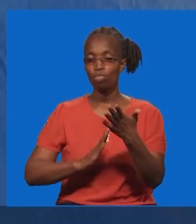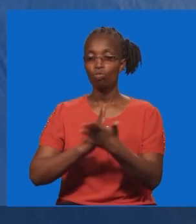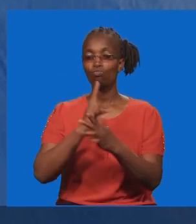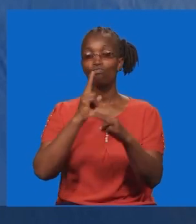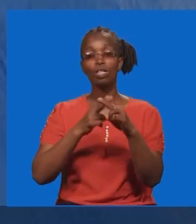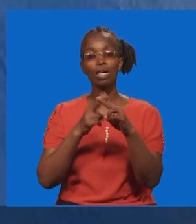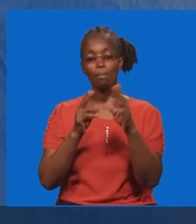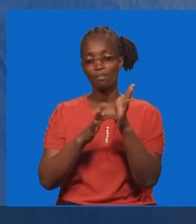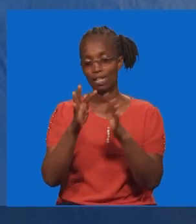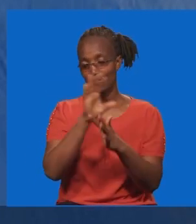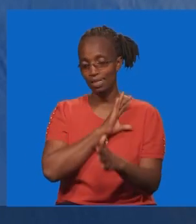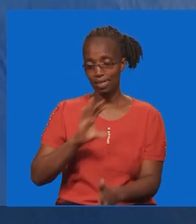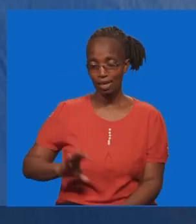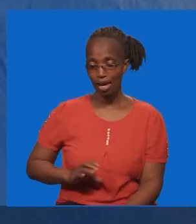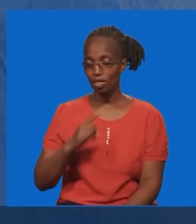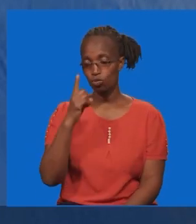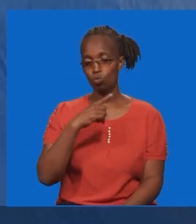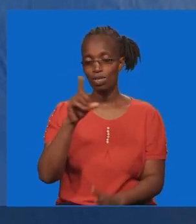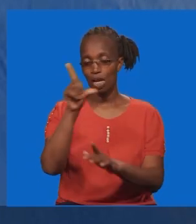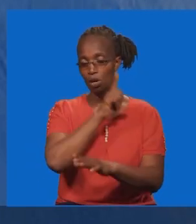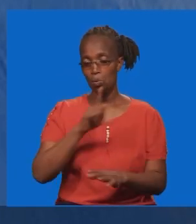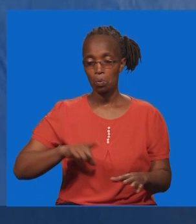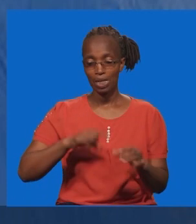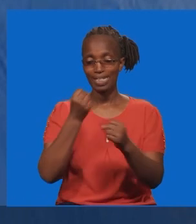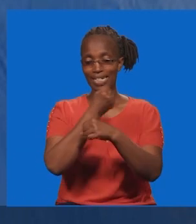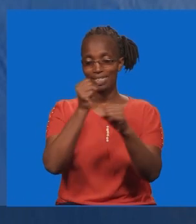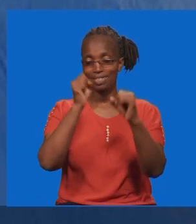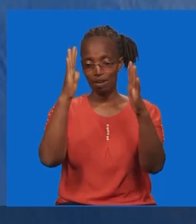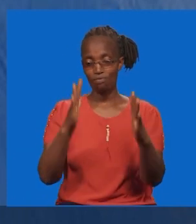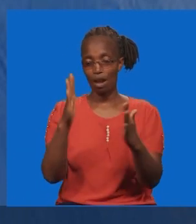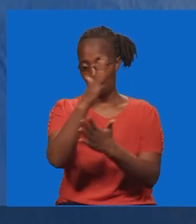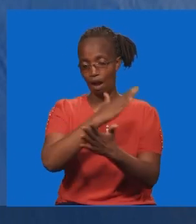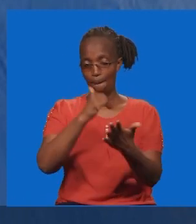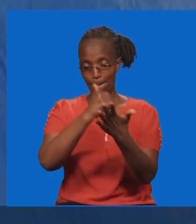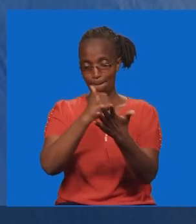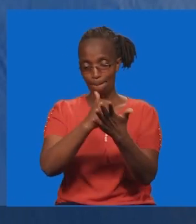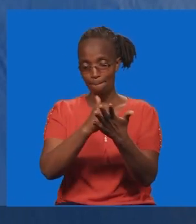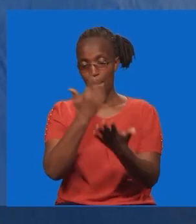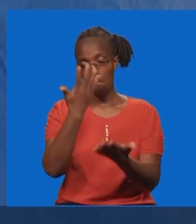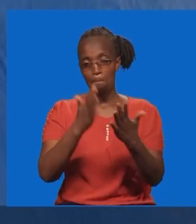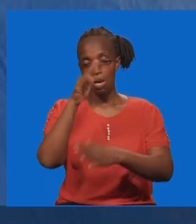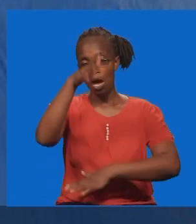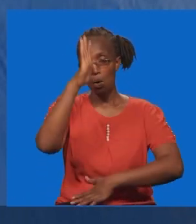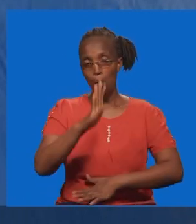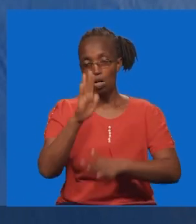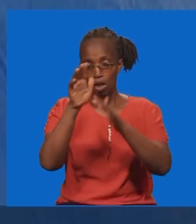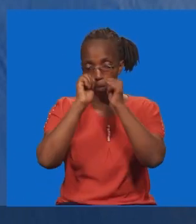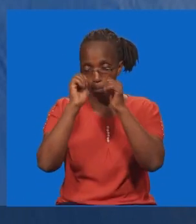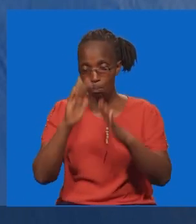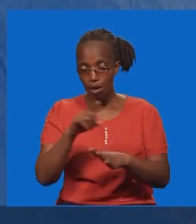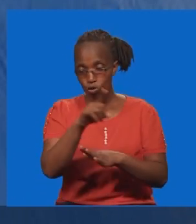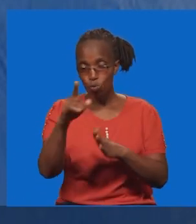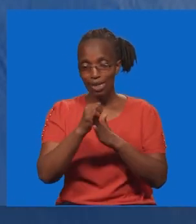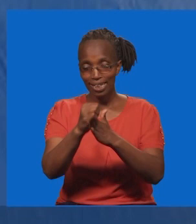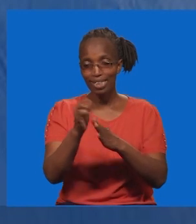maana wewe ni muema. Na nikatika jina la yesu aliebwana na mkombozi wetu. Amina. Mwana kubariki na kuonekanie na